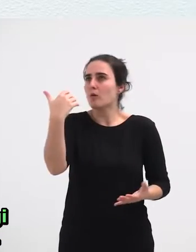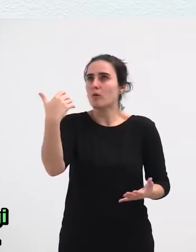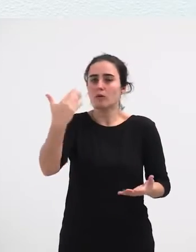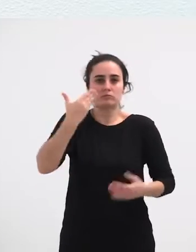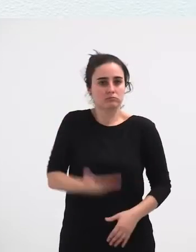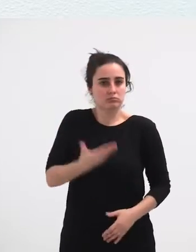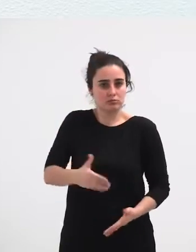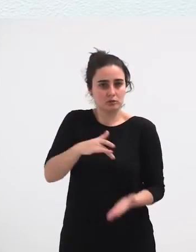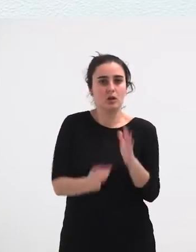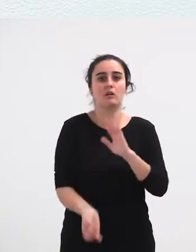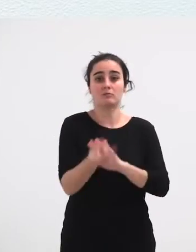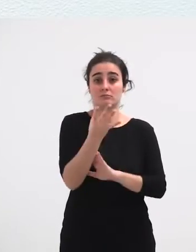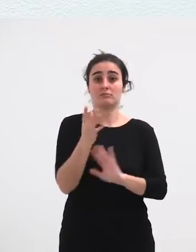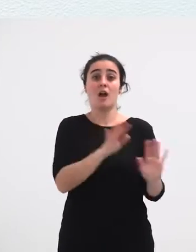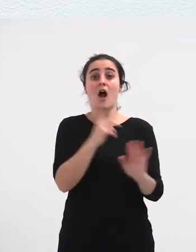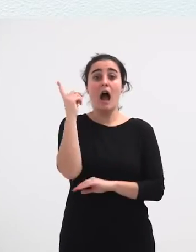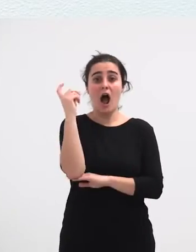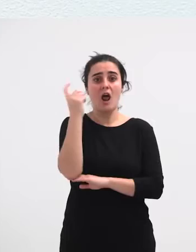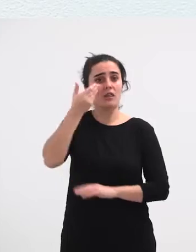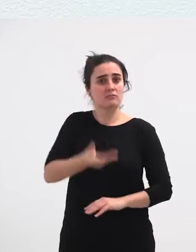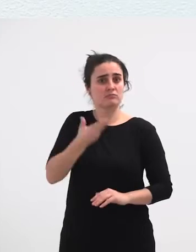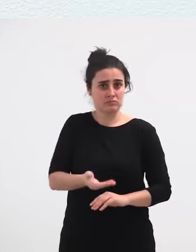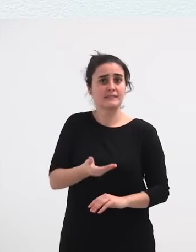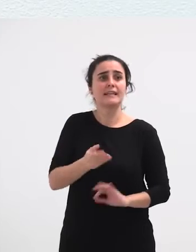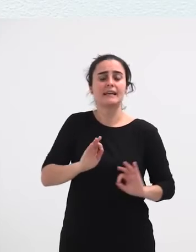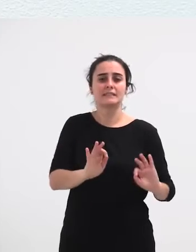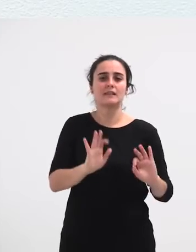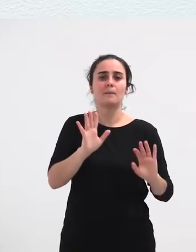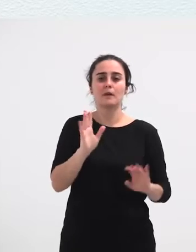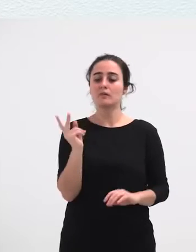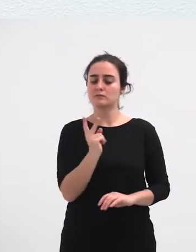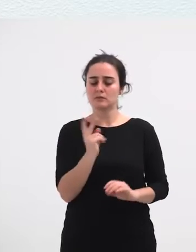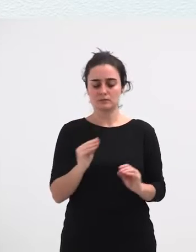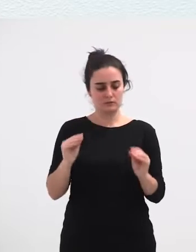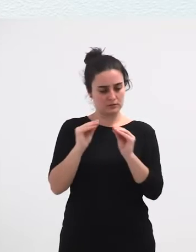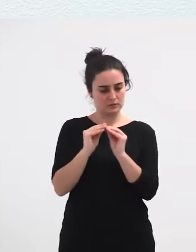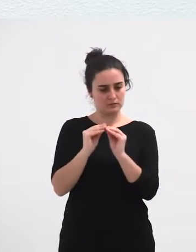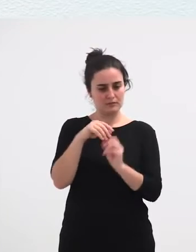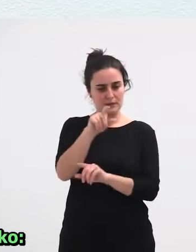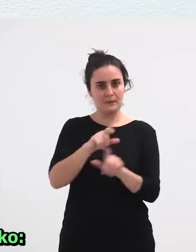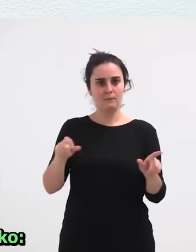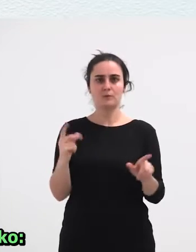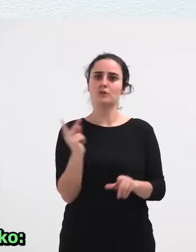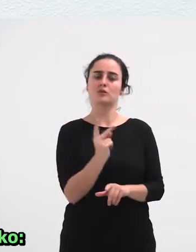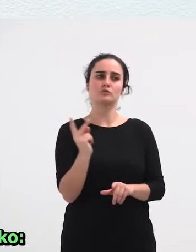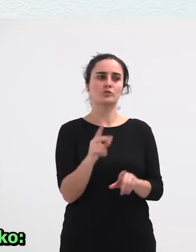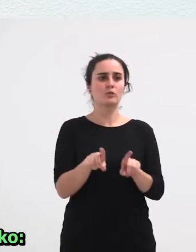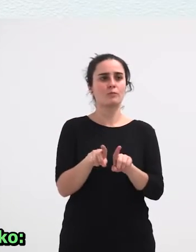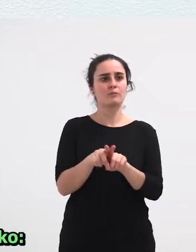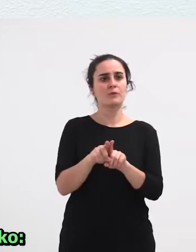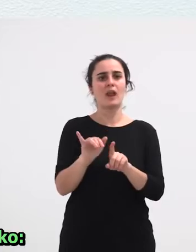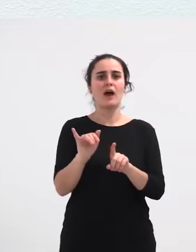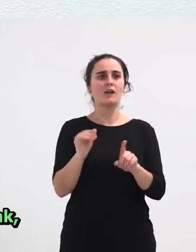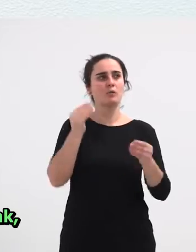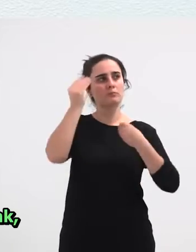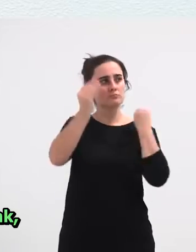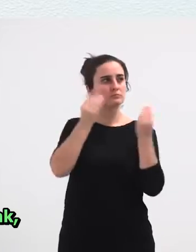Alardea Dierrietan Irunen Ondarri Bian Koincidenteak Diran Ikuste Solaskideguztiak Xalotasunean Badute Olako Xalotasun Bat